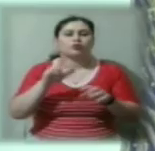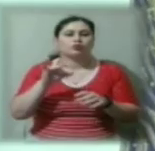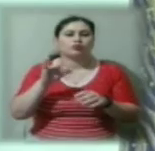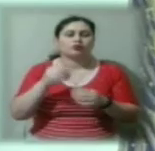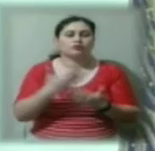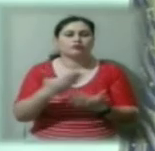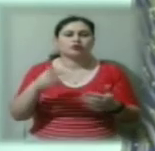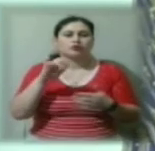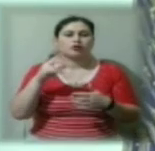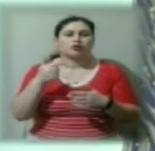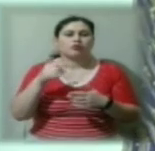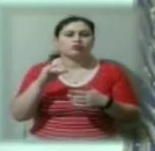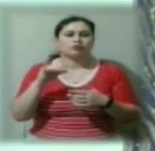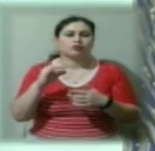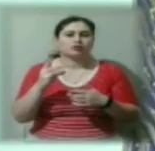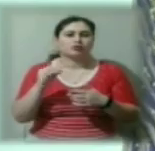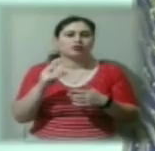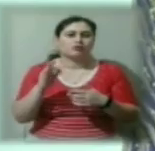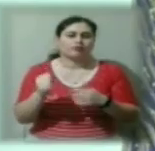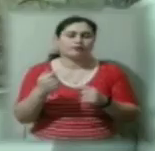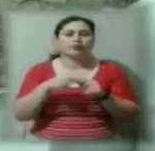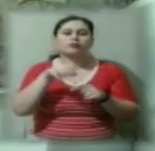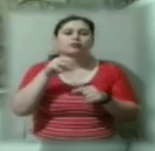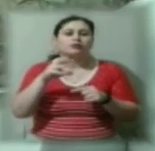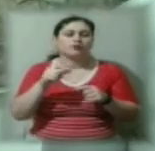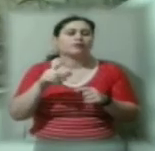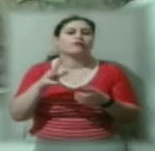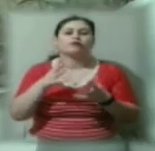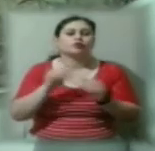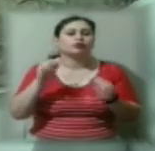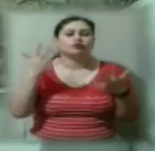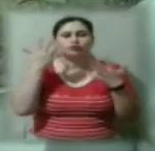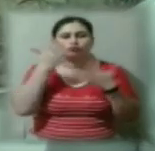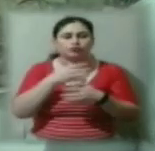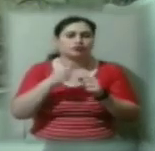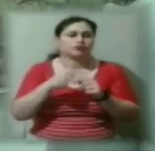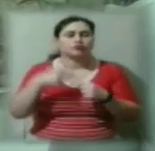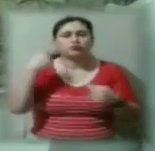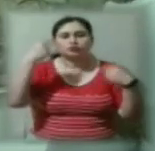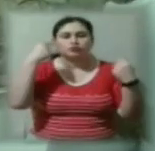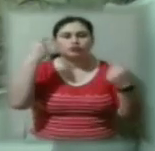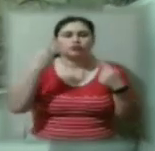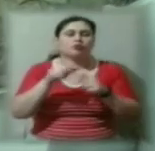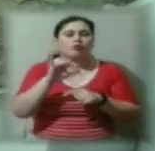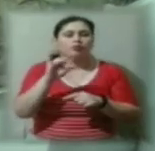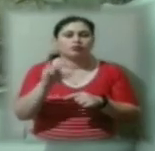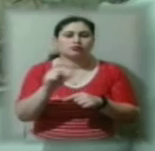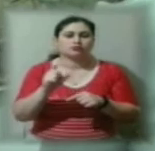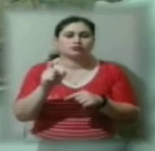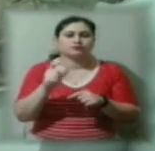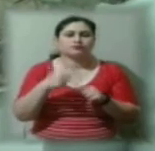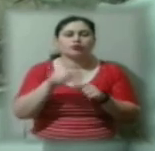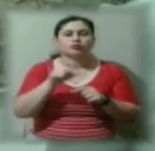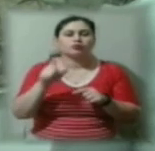'ятникова. Це така тема, в яку можна заглиблюватись, заглибитись психологічно в цей образ. Люди